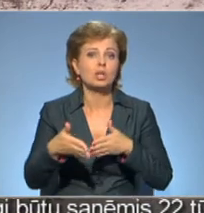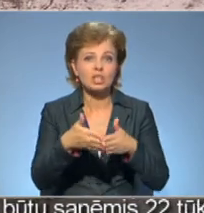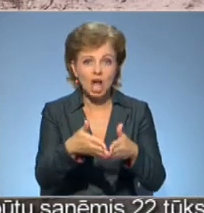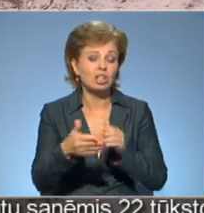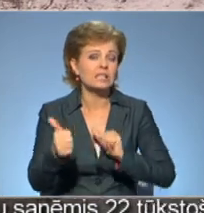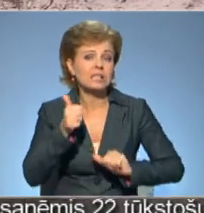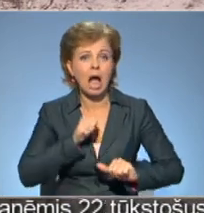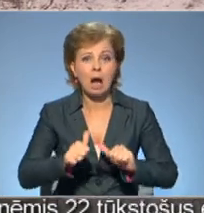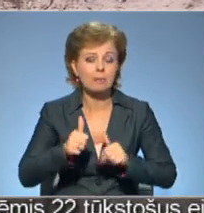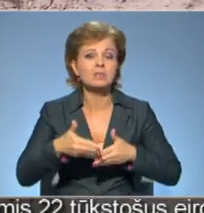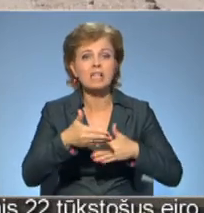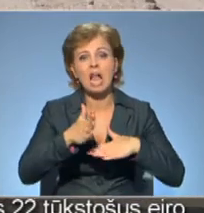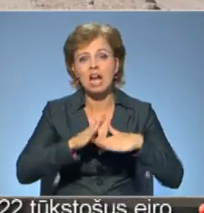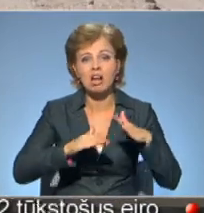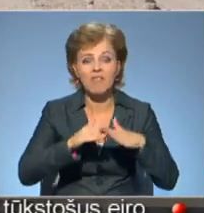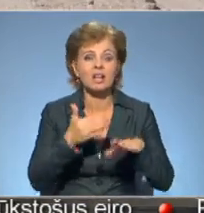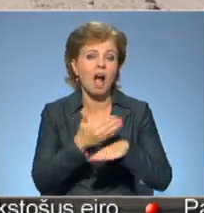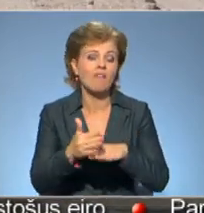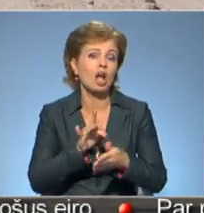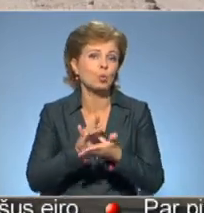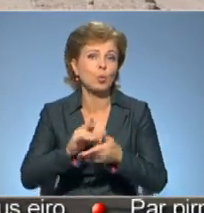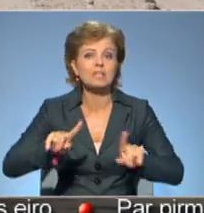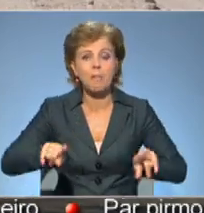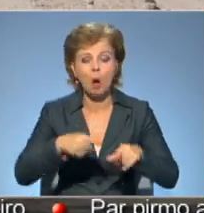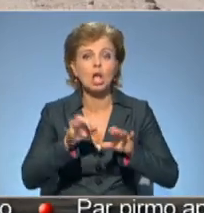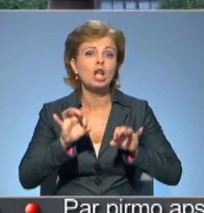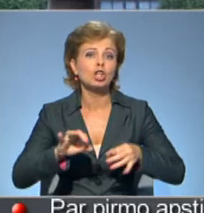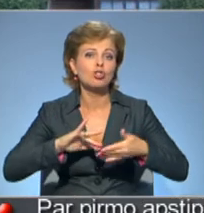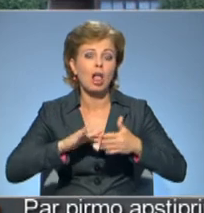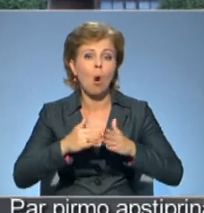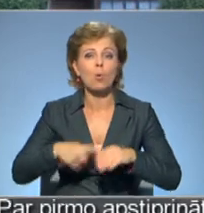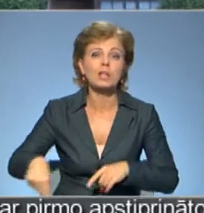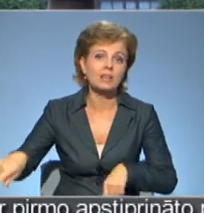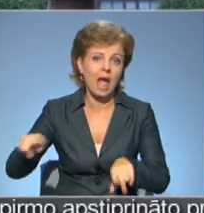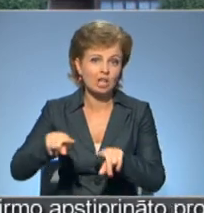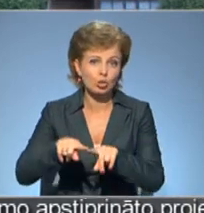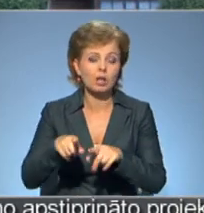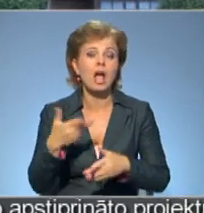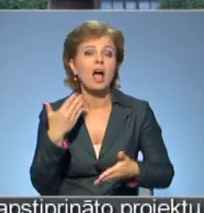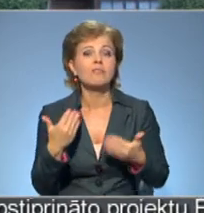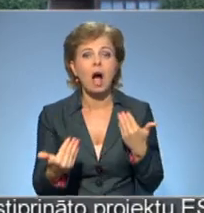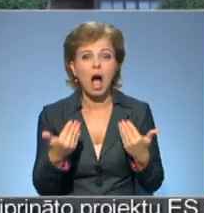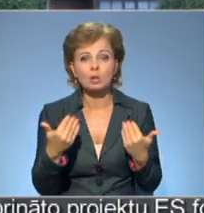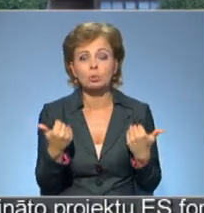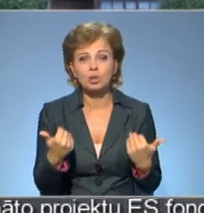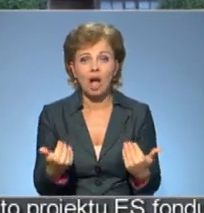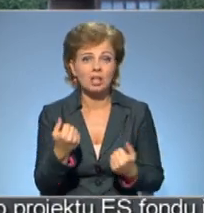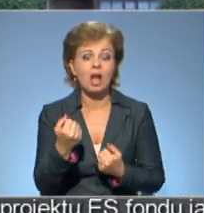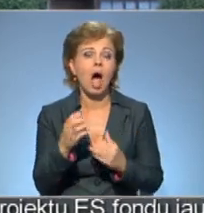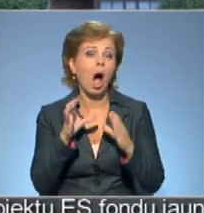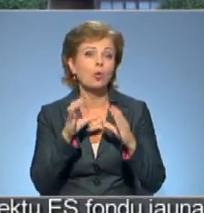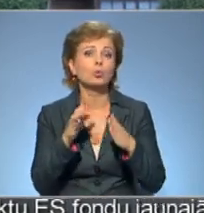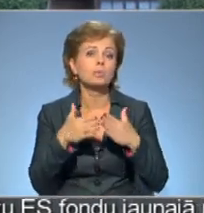Neapmierinošā ceļu kvalitāte kavē arī turismu attīstību lauku teritorijās. Tagad varbūt mūs tādi nauti, tādi luli autobusi